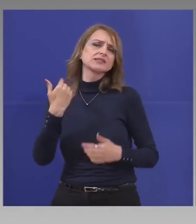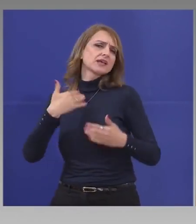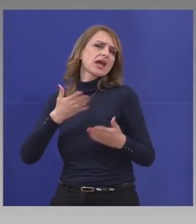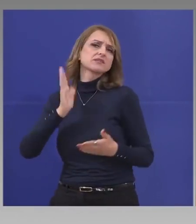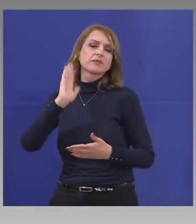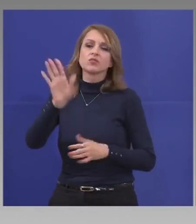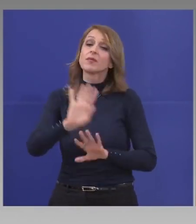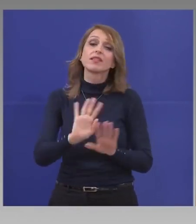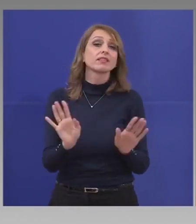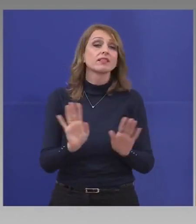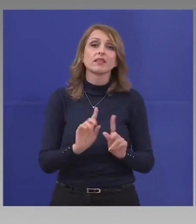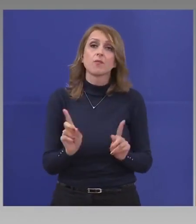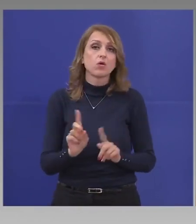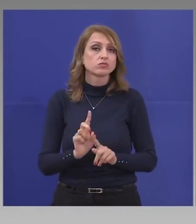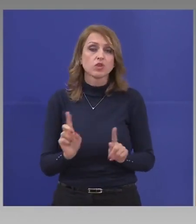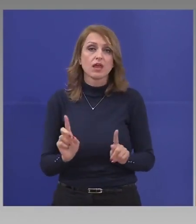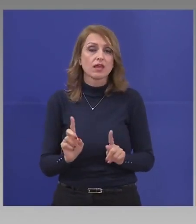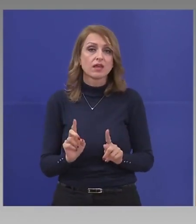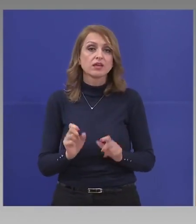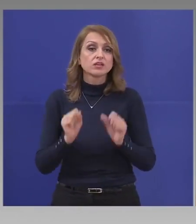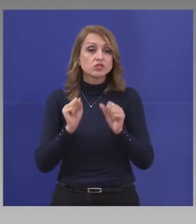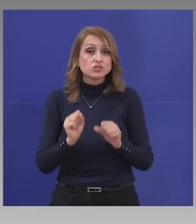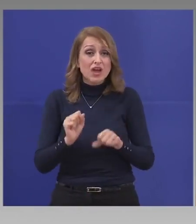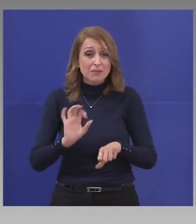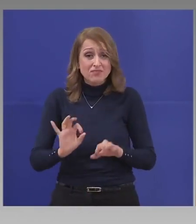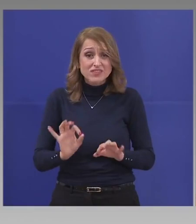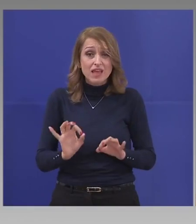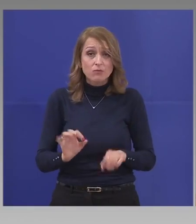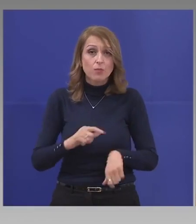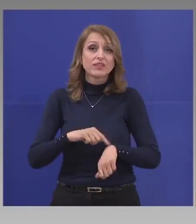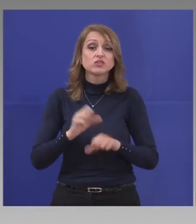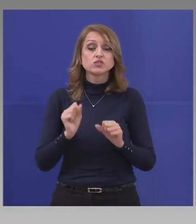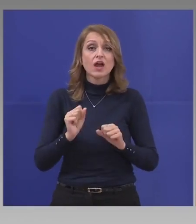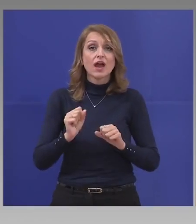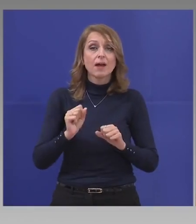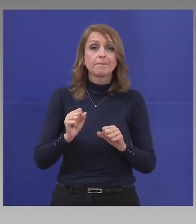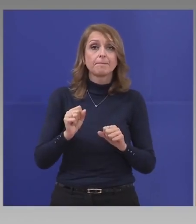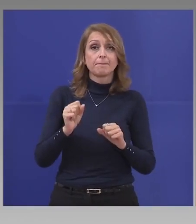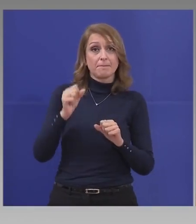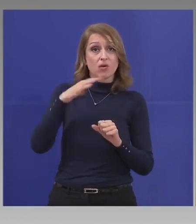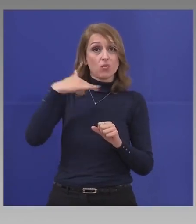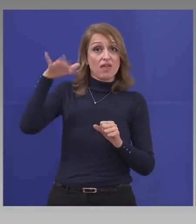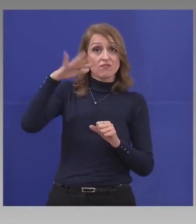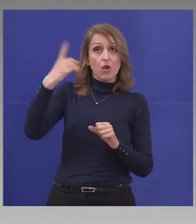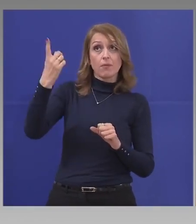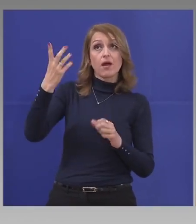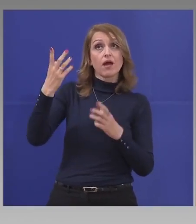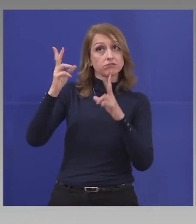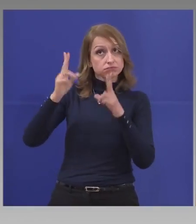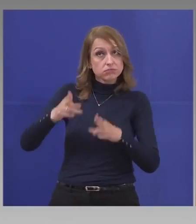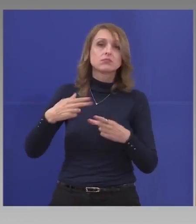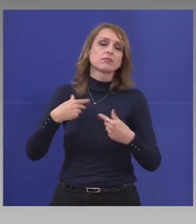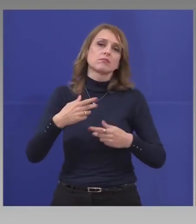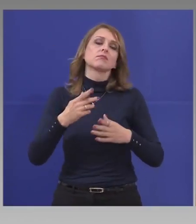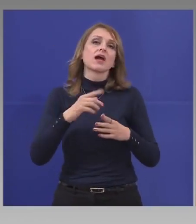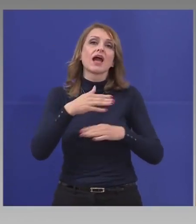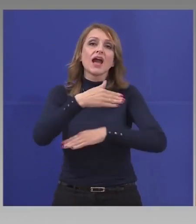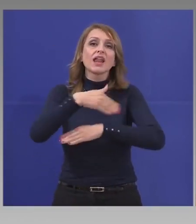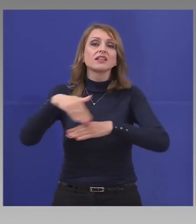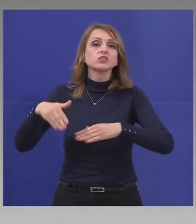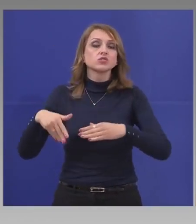Чакам часа, в който да го въведа. Гранична полиция е готова и сега, в този миг, да